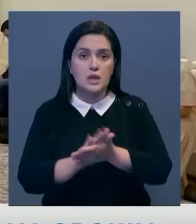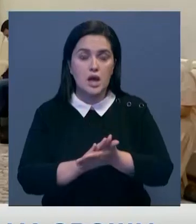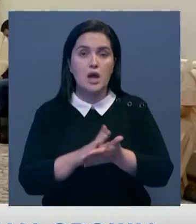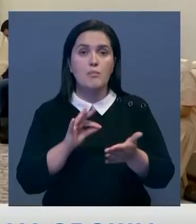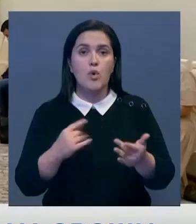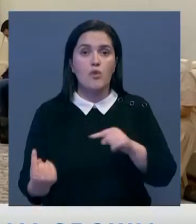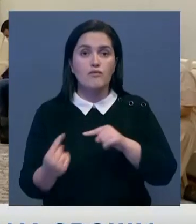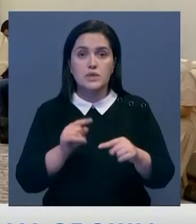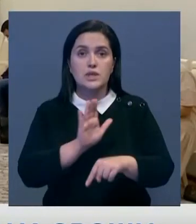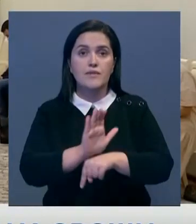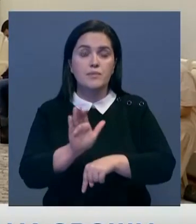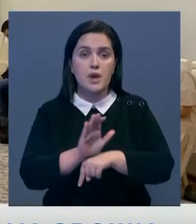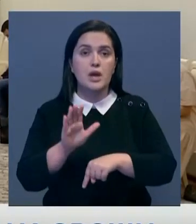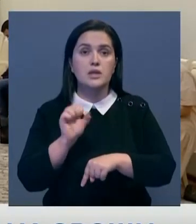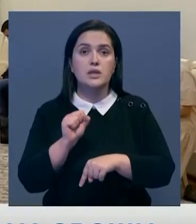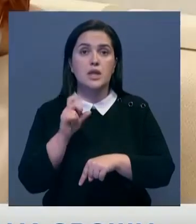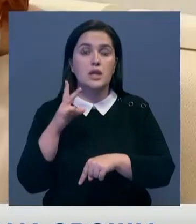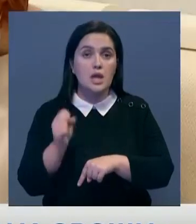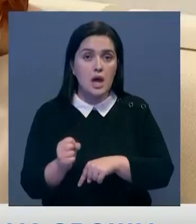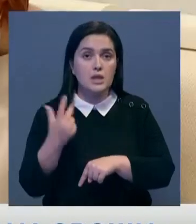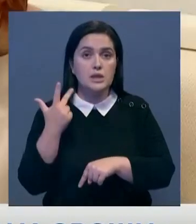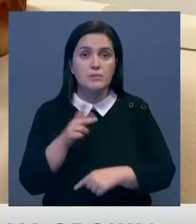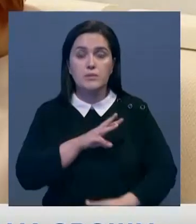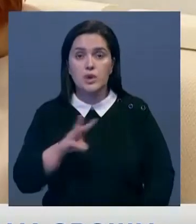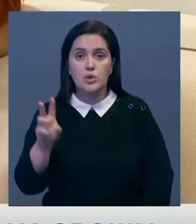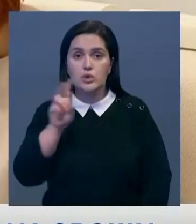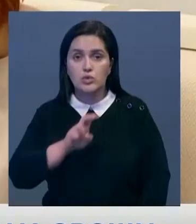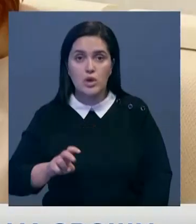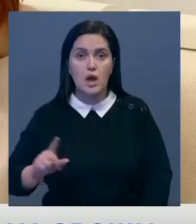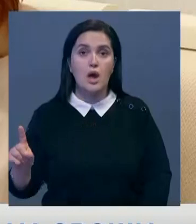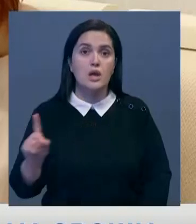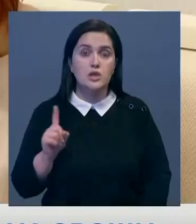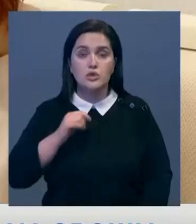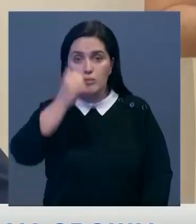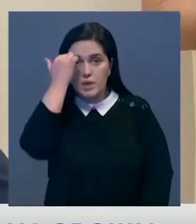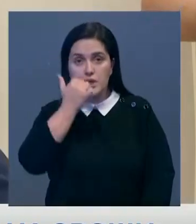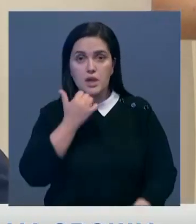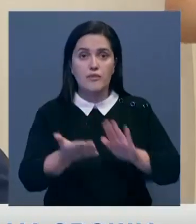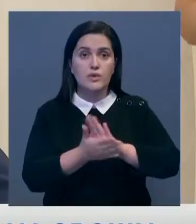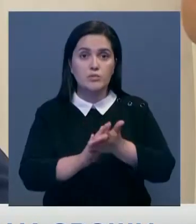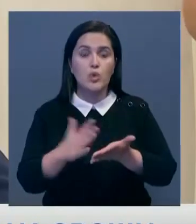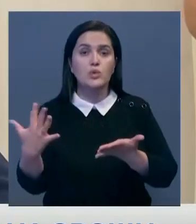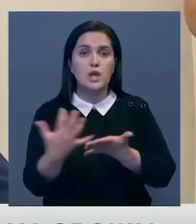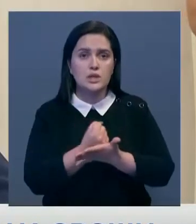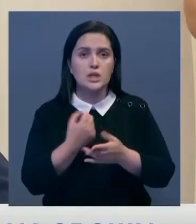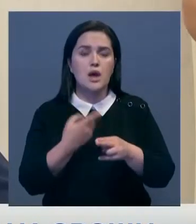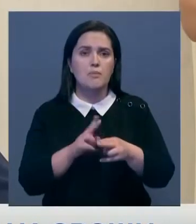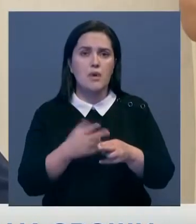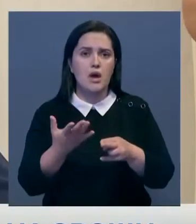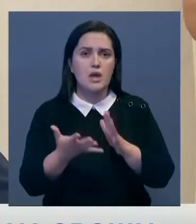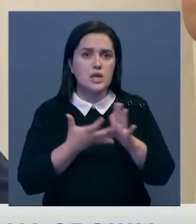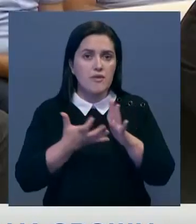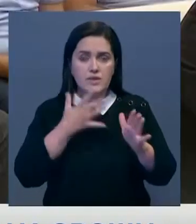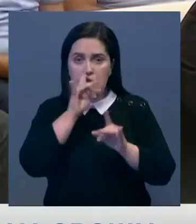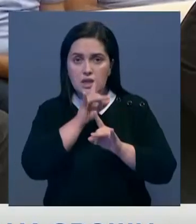форвардных контрактов по взаимной поставке на сумму 3 миллиона долларов. Ожидается, что благодаря договоренностям удастся избежать